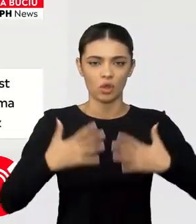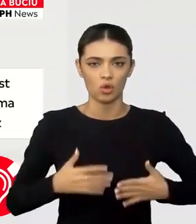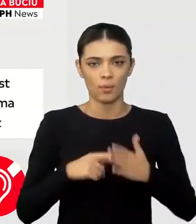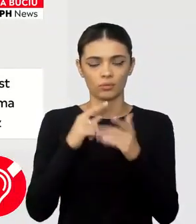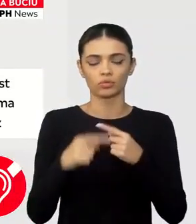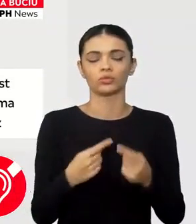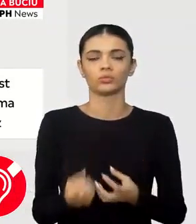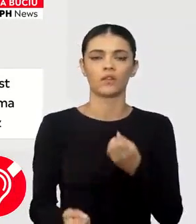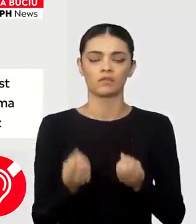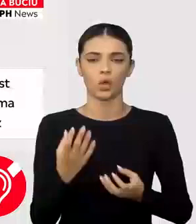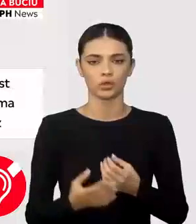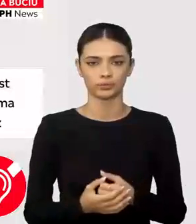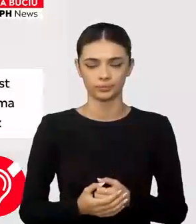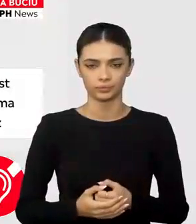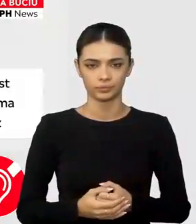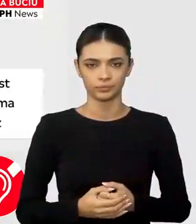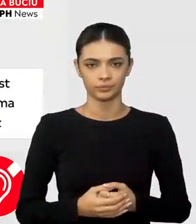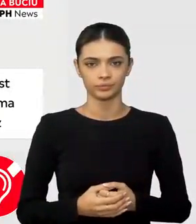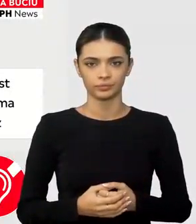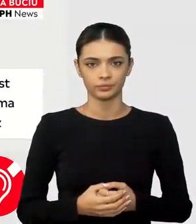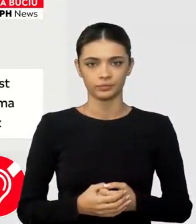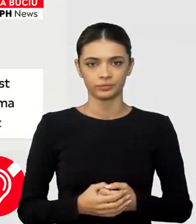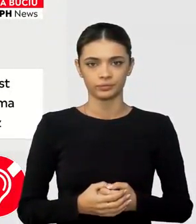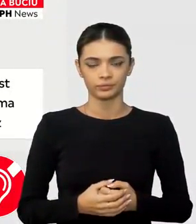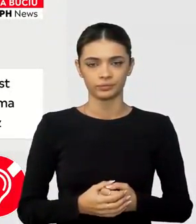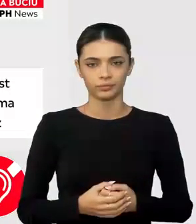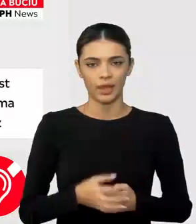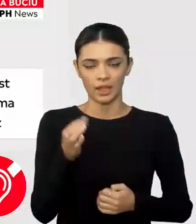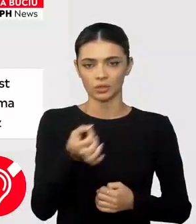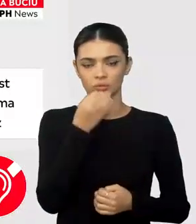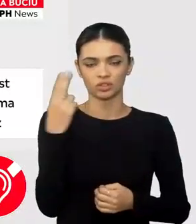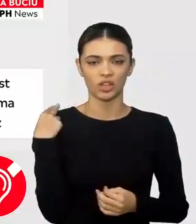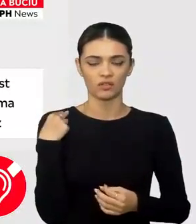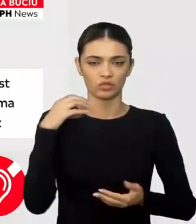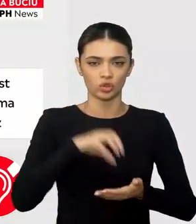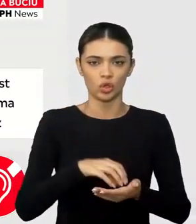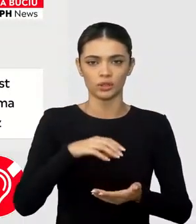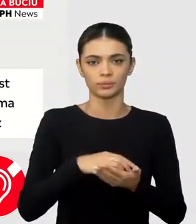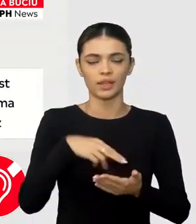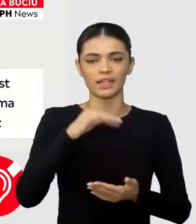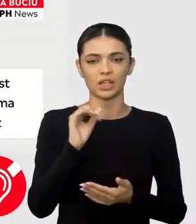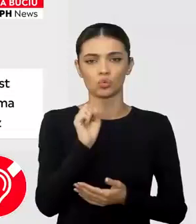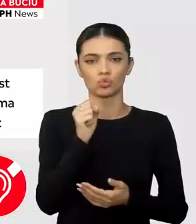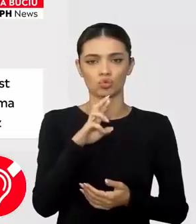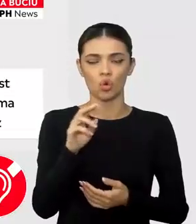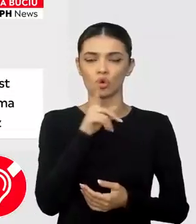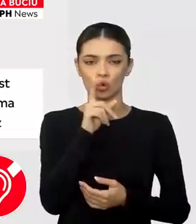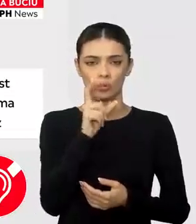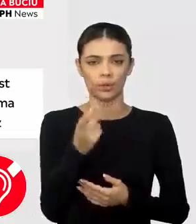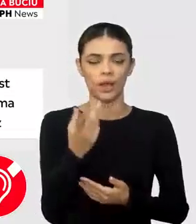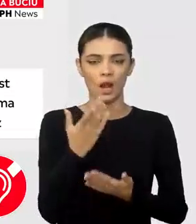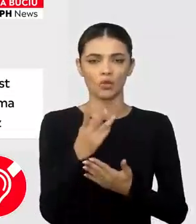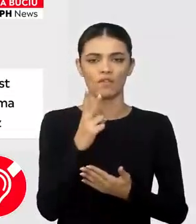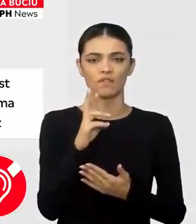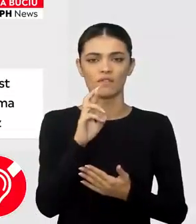le-au suferit aceștia. Spunea prefectul județului Vrancea, Nicușor Helici, că cei